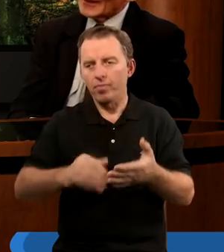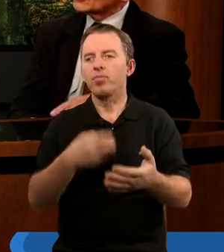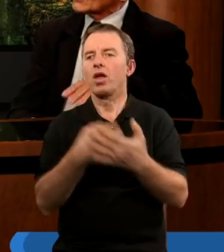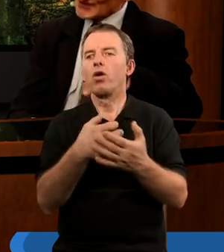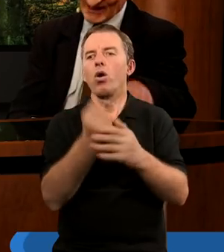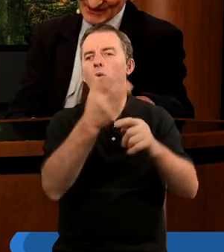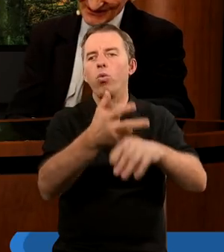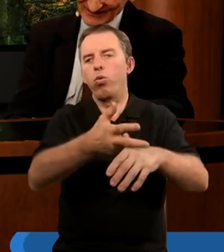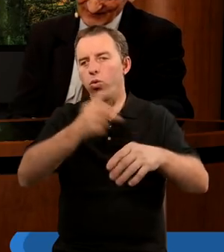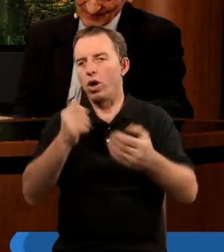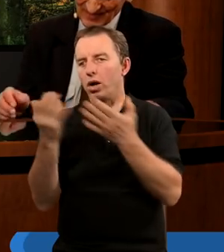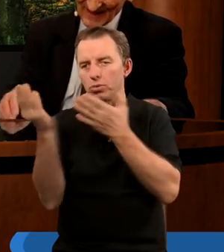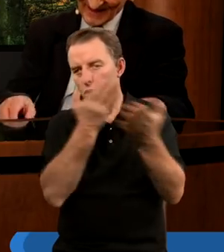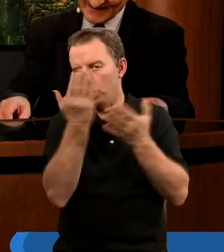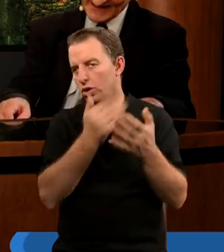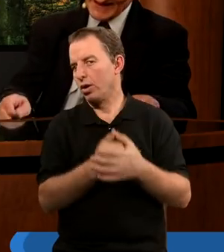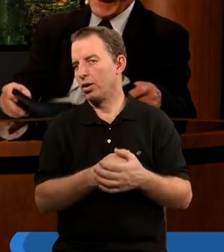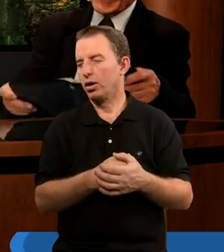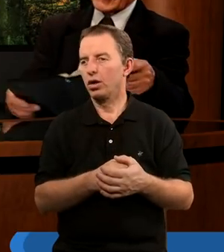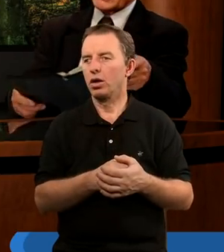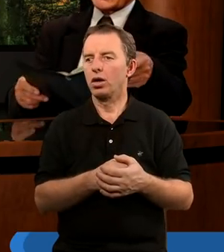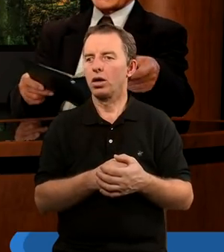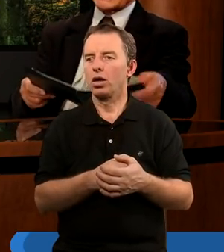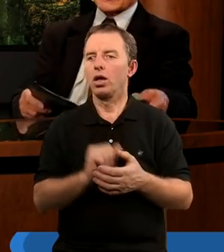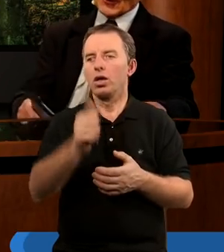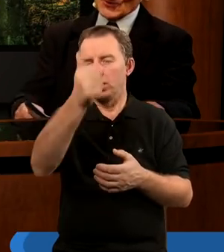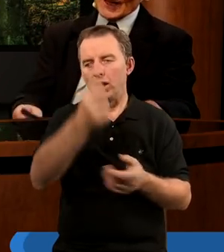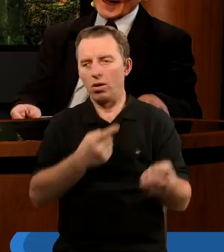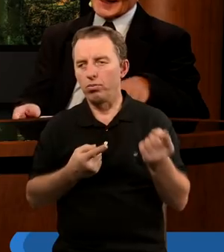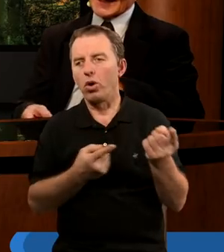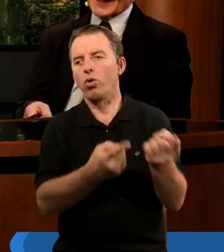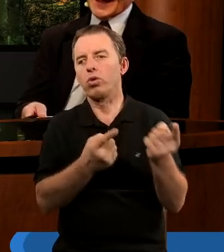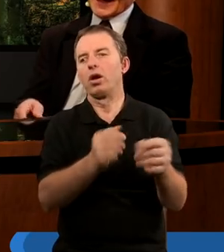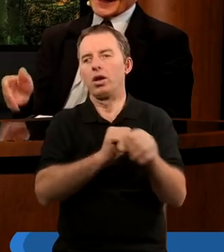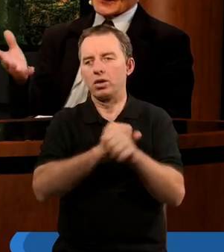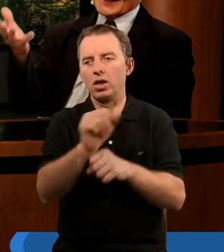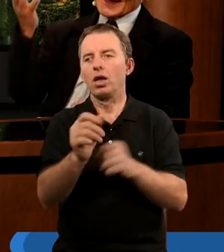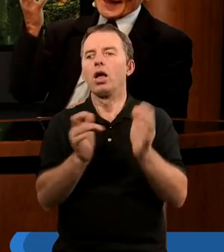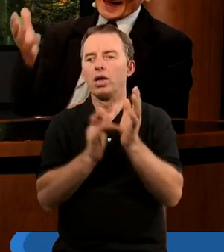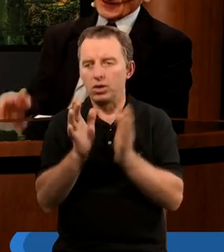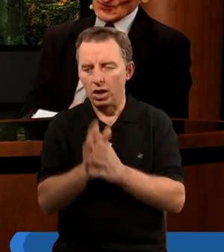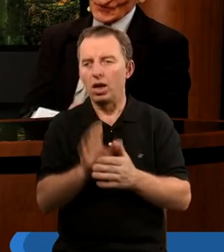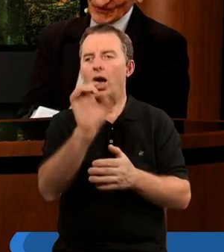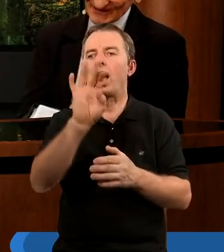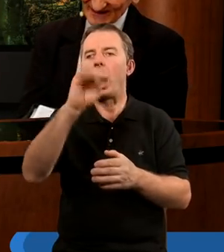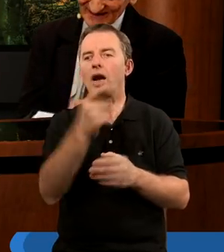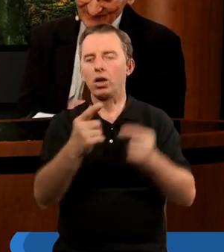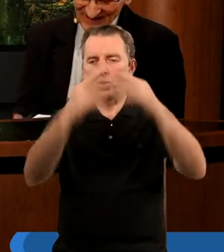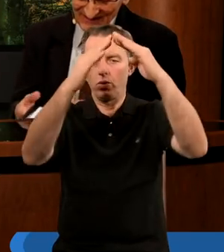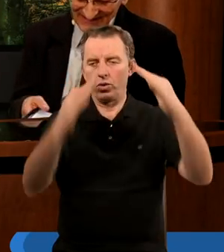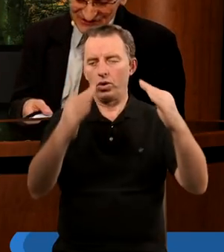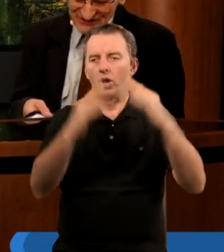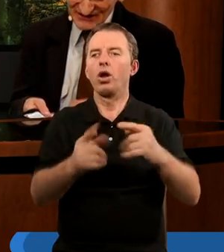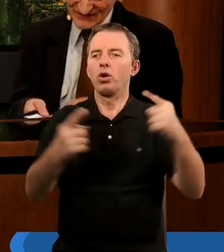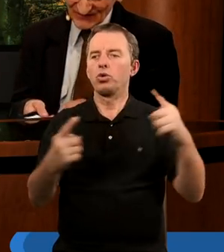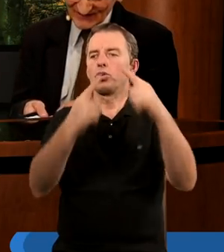Ewangelii Łukasza przeczytam, gdy jednym z pokuszenia jest gdy Jezus jest na ganku świątynnym,